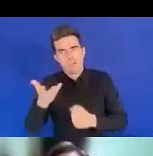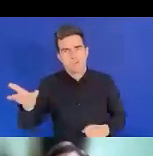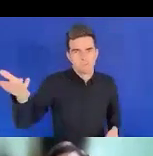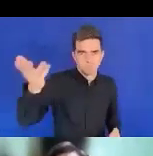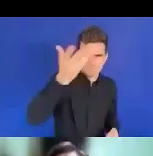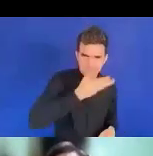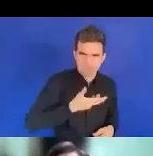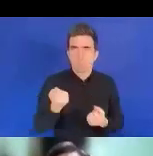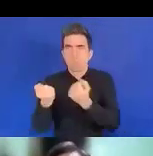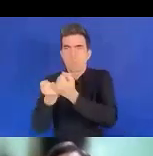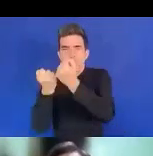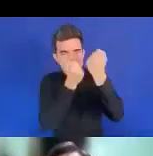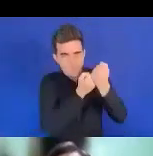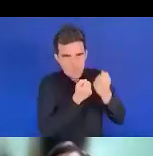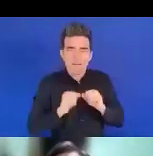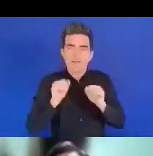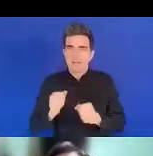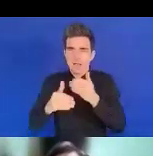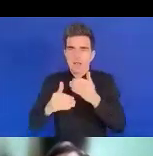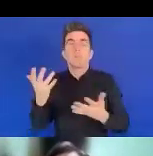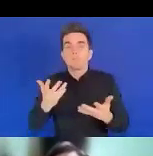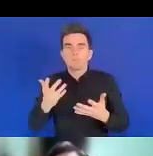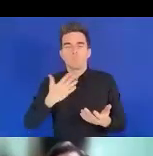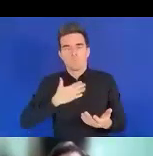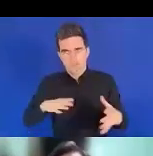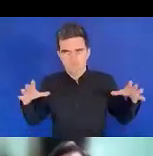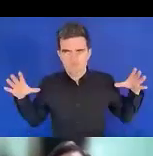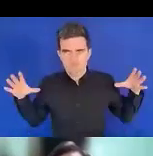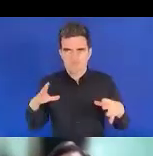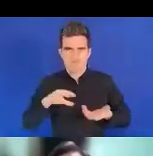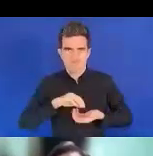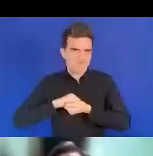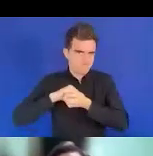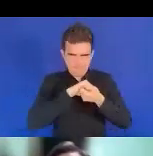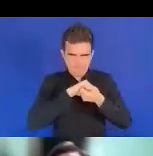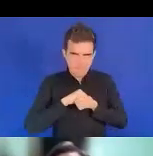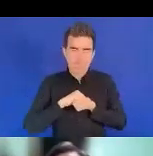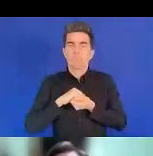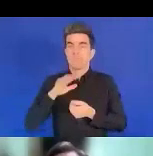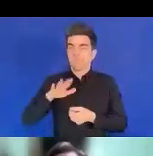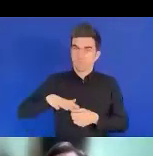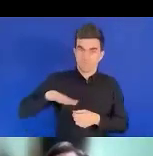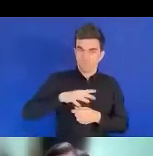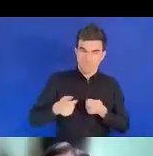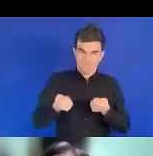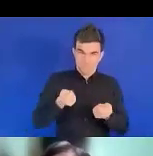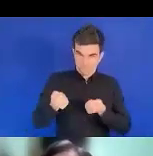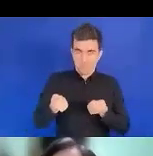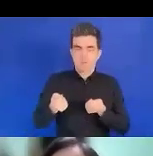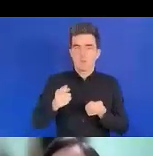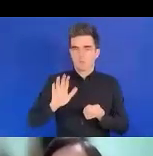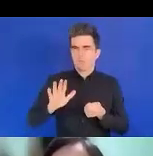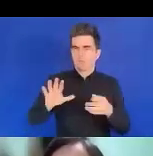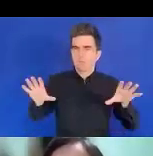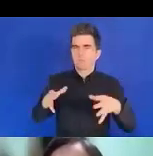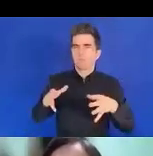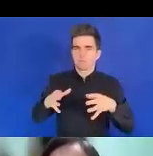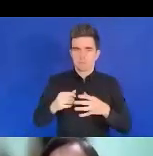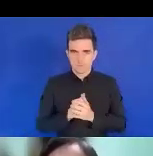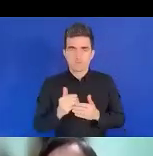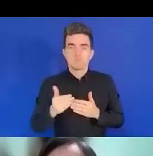Prochaine diapositive, vu les écarts que nous avons identifiés, nous avons recommandé certaines actions